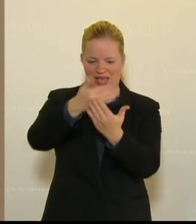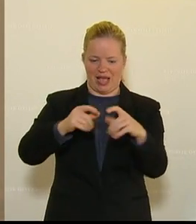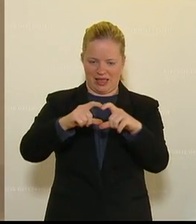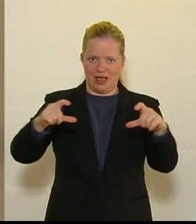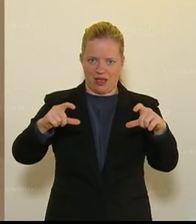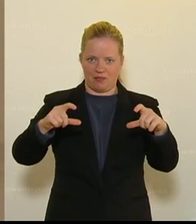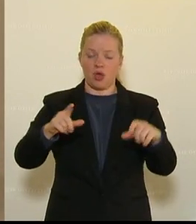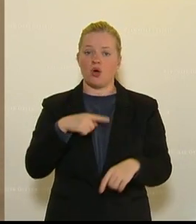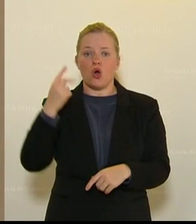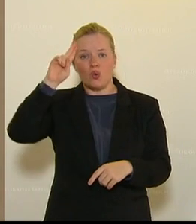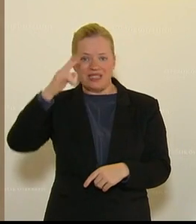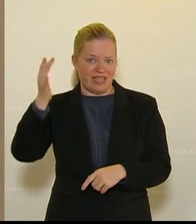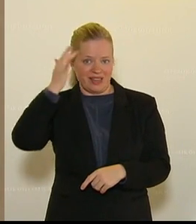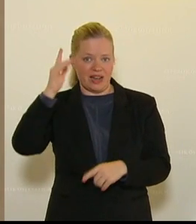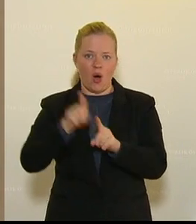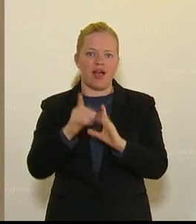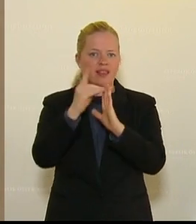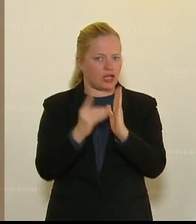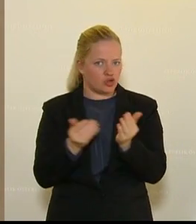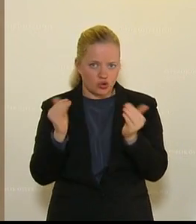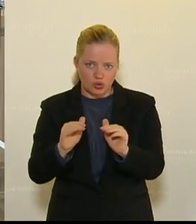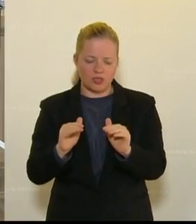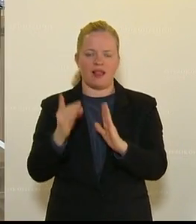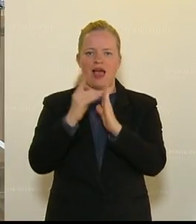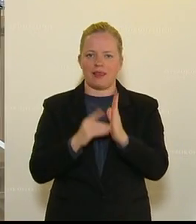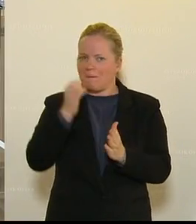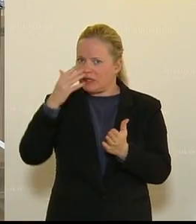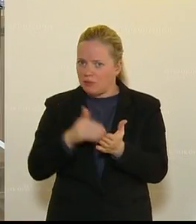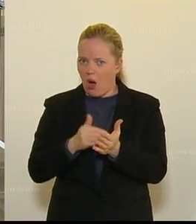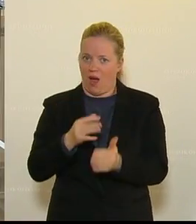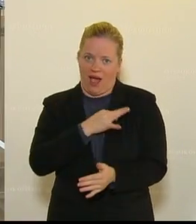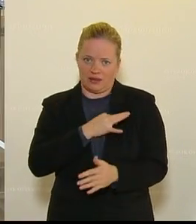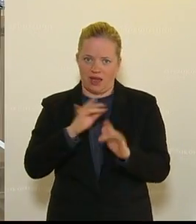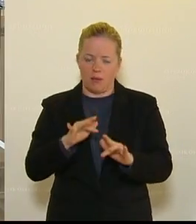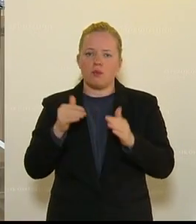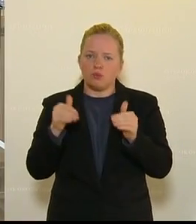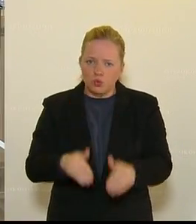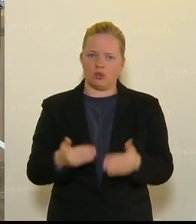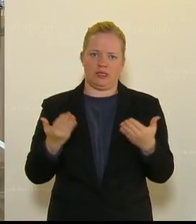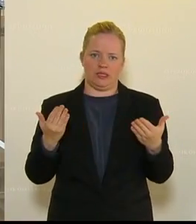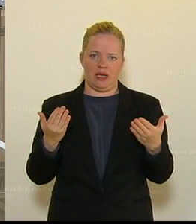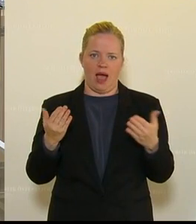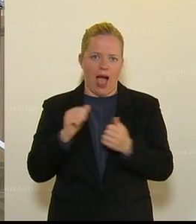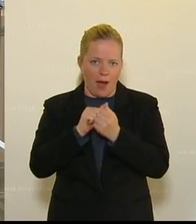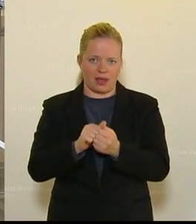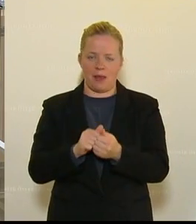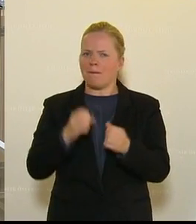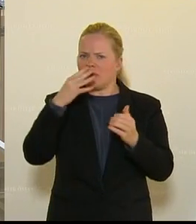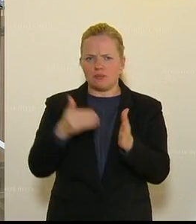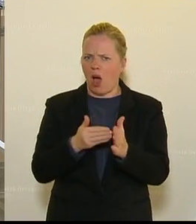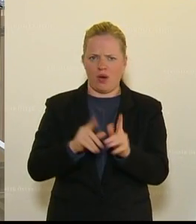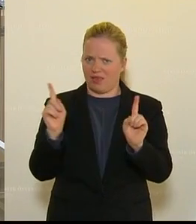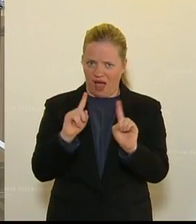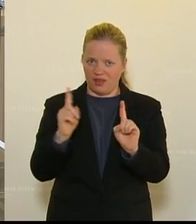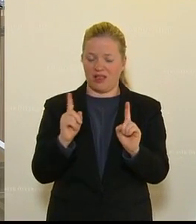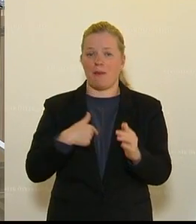Datenschutz, auch unsere Angst, wie das Daten missbraucht werden. Aber daran müssen wir arbeiten. Natürlich dürfen sie nicht missbraucht werden, aber ohne unendlich